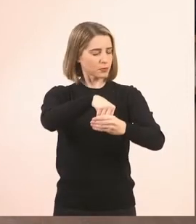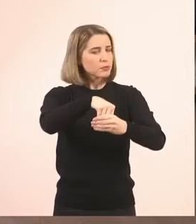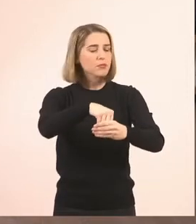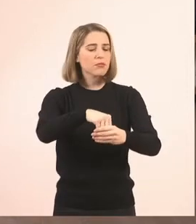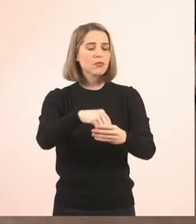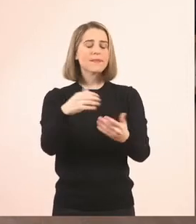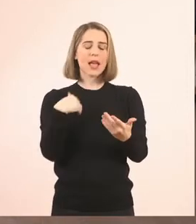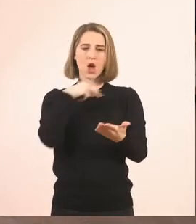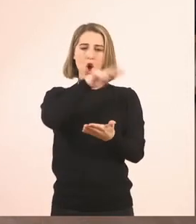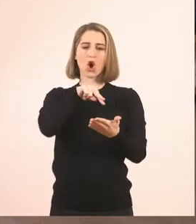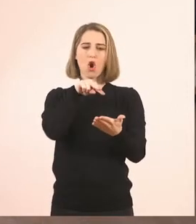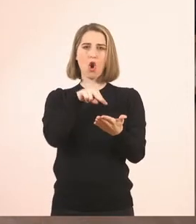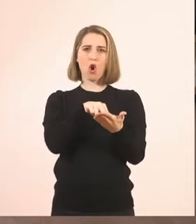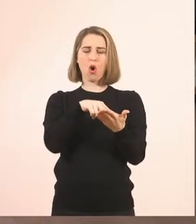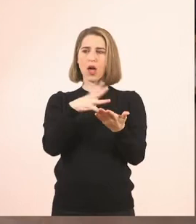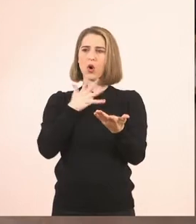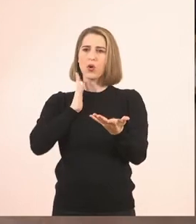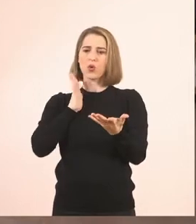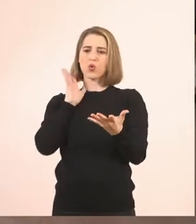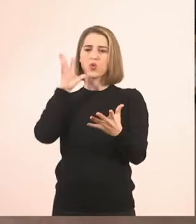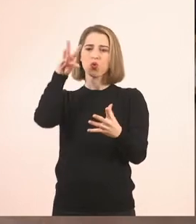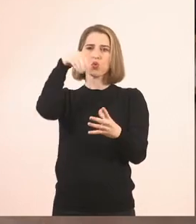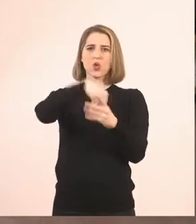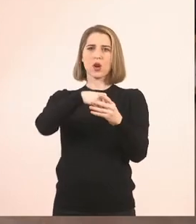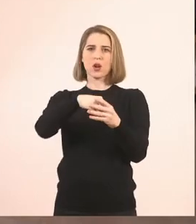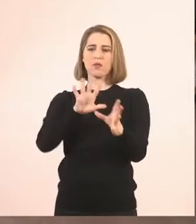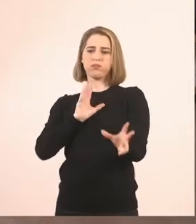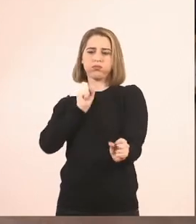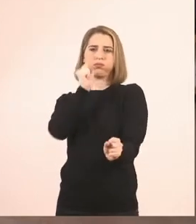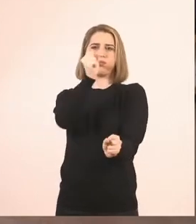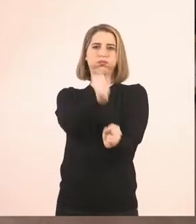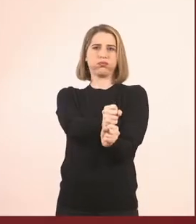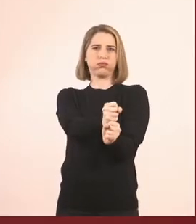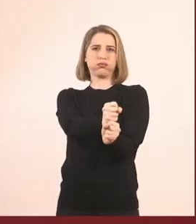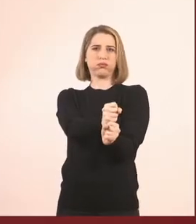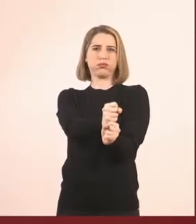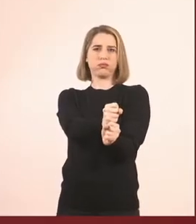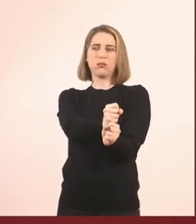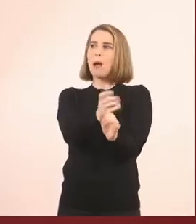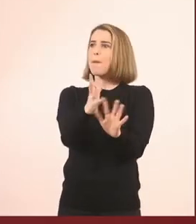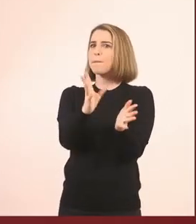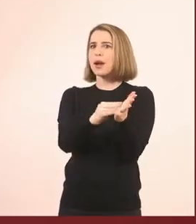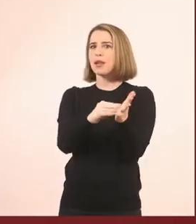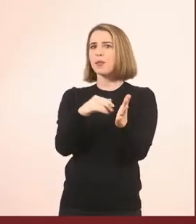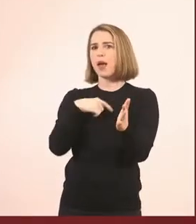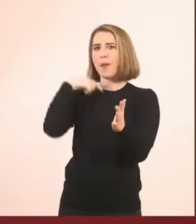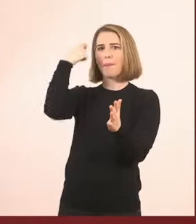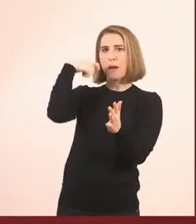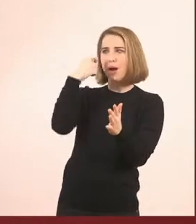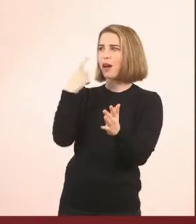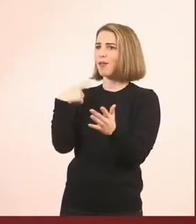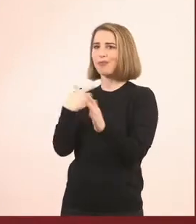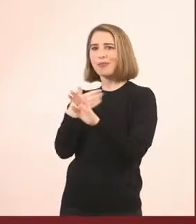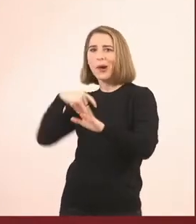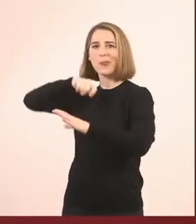παίξουμε το ρόλο. Για να μπούμε μέσα στο ρόλο αυτού του παιδιού, επειδή πριν μπορεί η μαμά να φτιάχνε μελομακάρονα, κουραμπιέδες, πώς θα είσαστε εσείς τώρα να νιώθετε ότι είσαστε